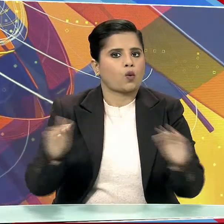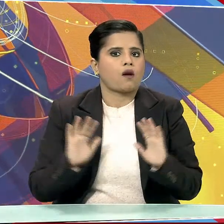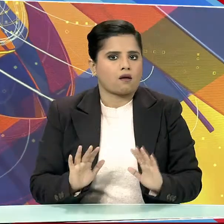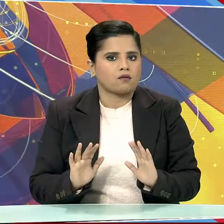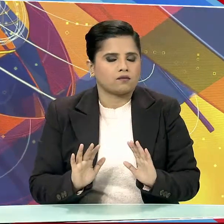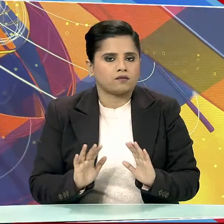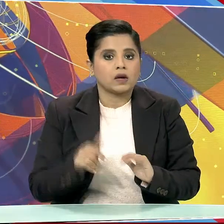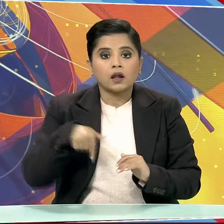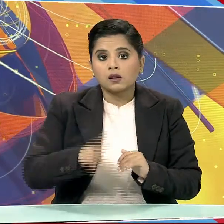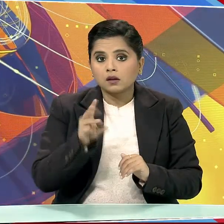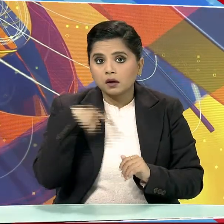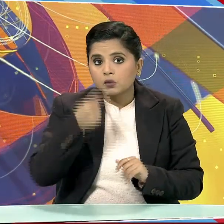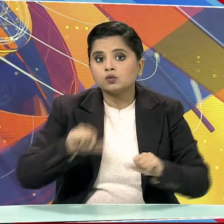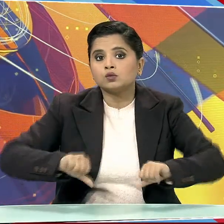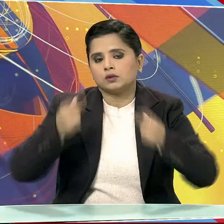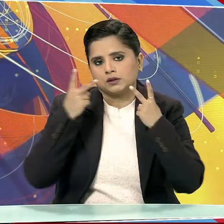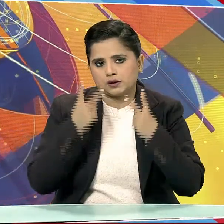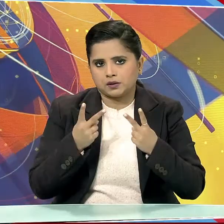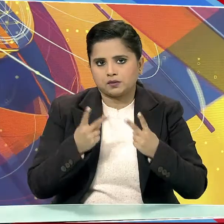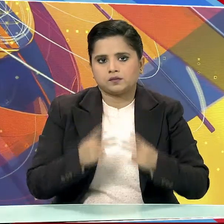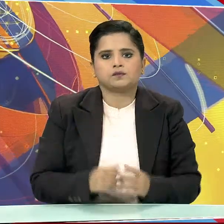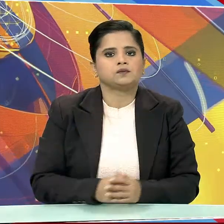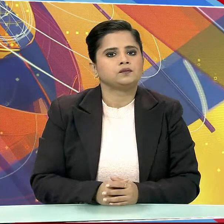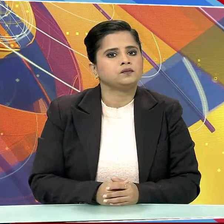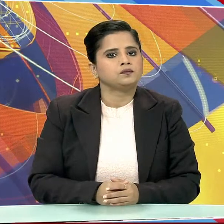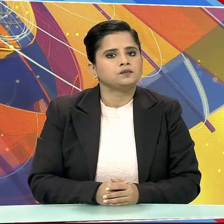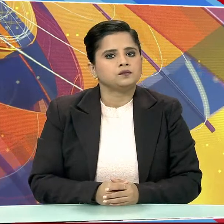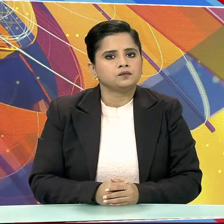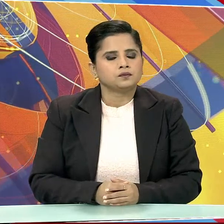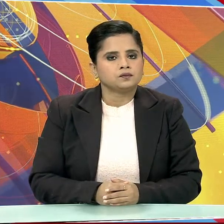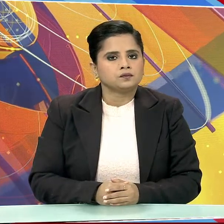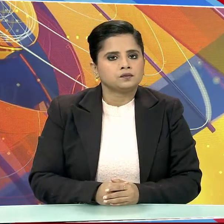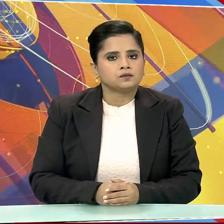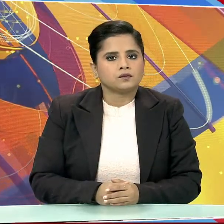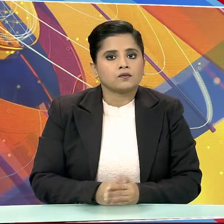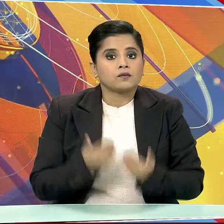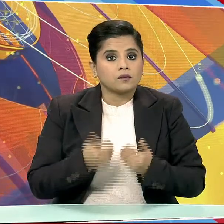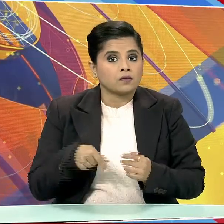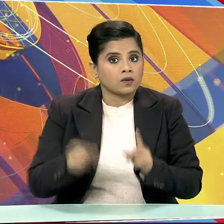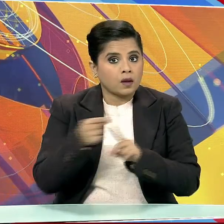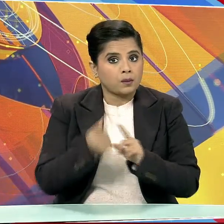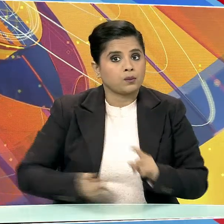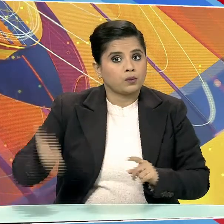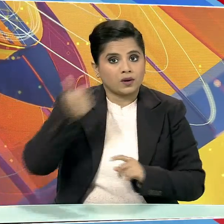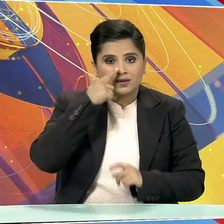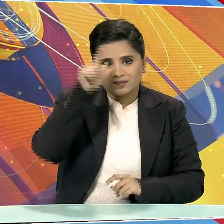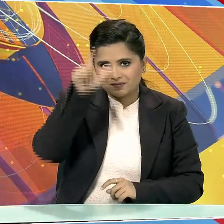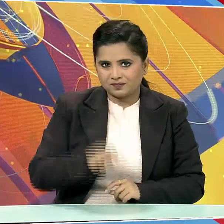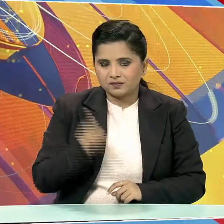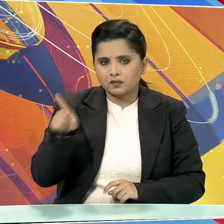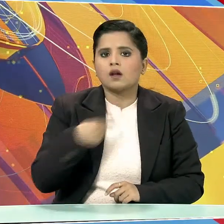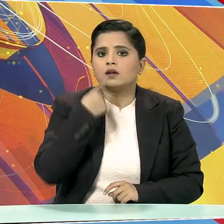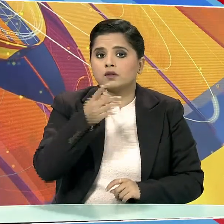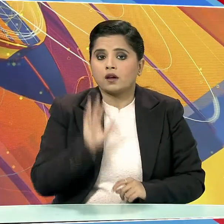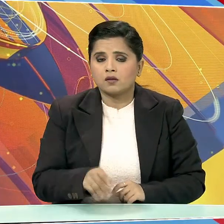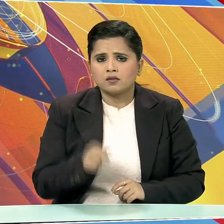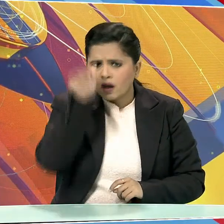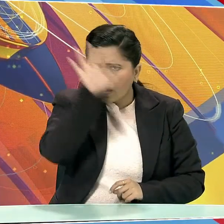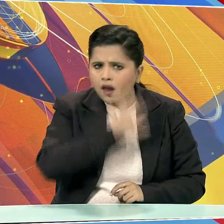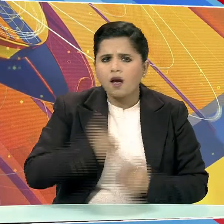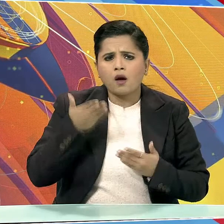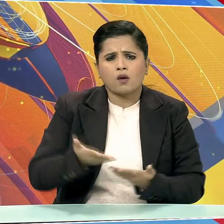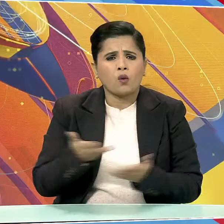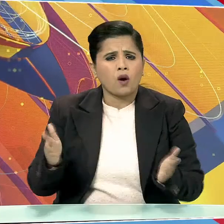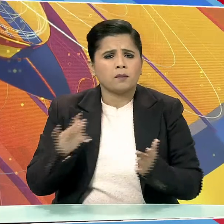राश्पती द्रोब्दी मुर्मू ने कहा है कि देश